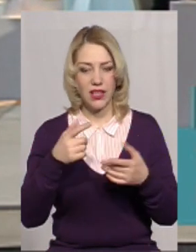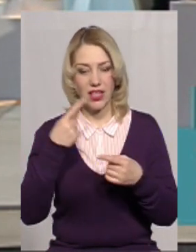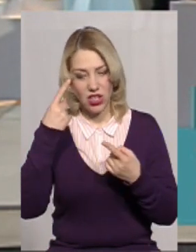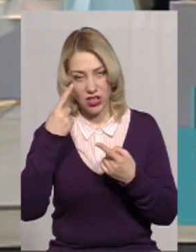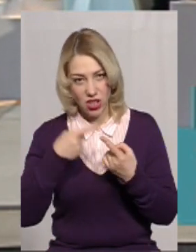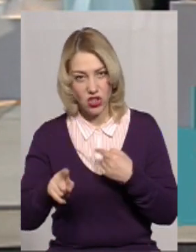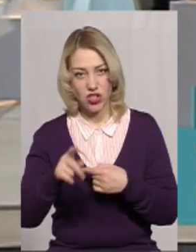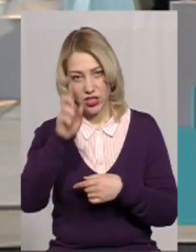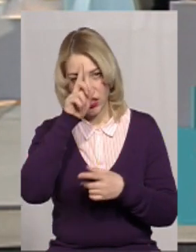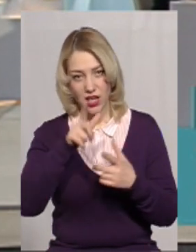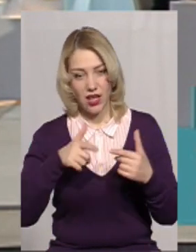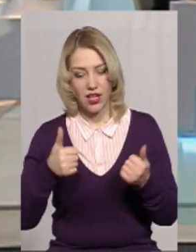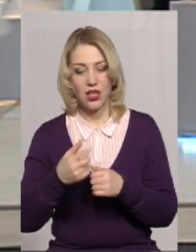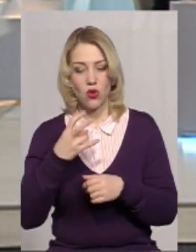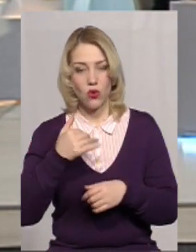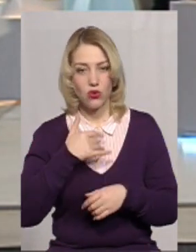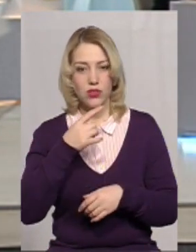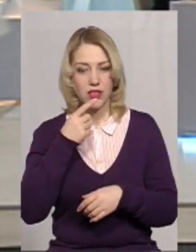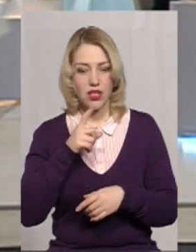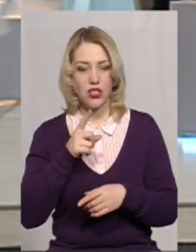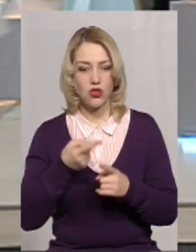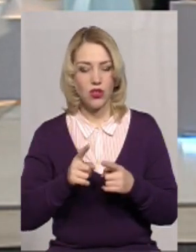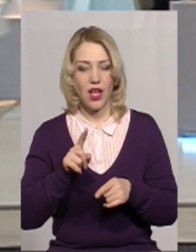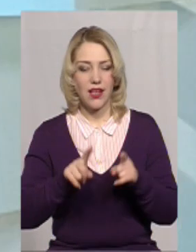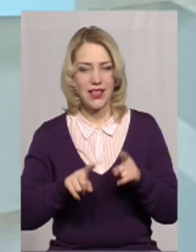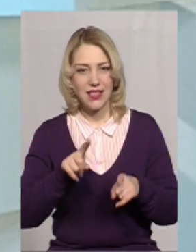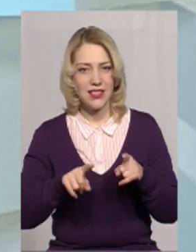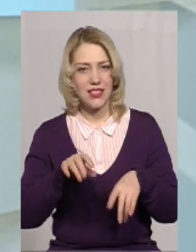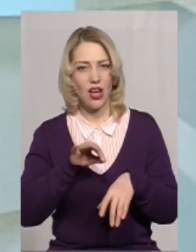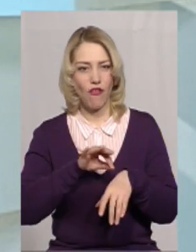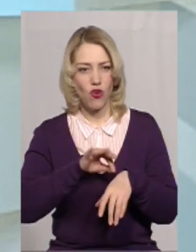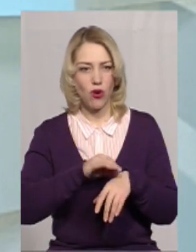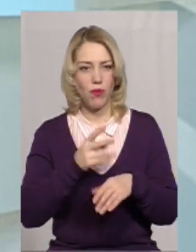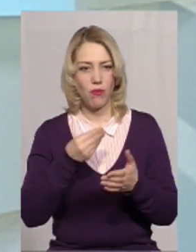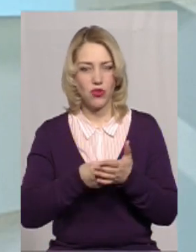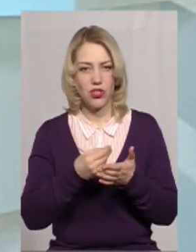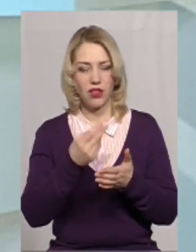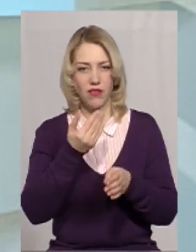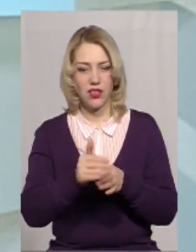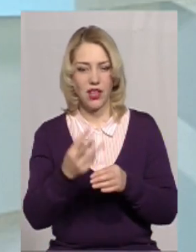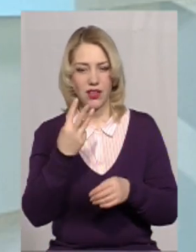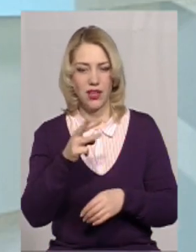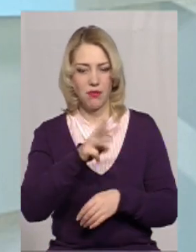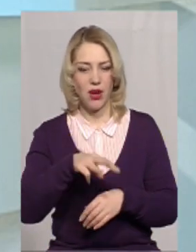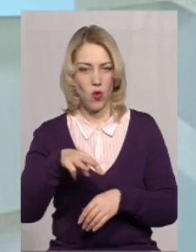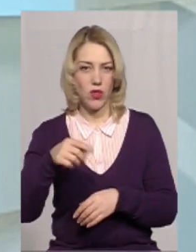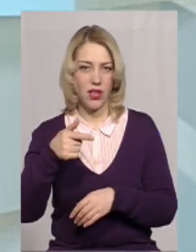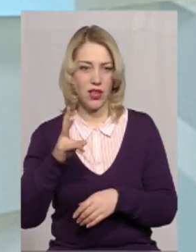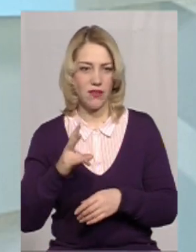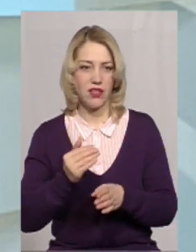хочу сказати, що на оці рідкісні хвороби передбачено в даному бюджеті 3 мільйони гривень, виділене